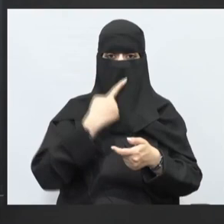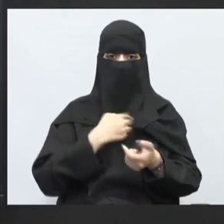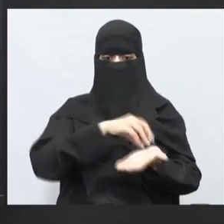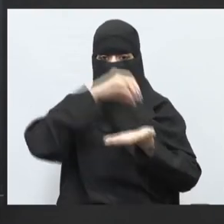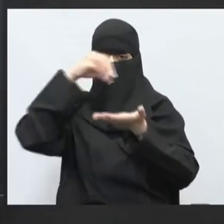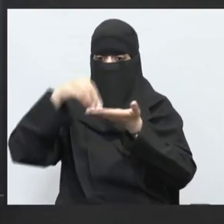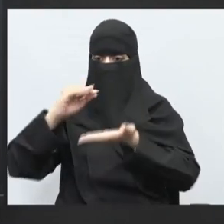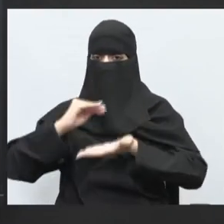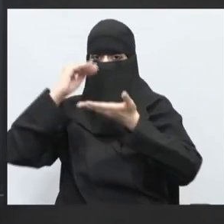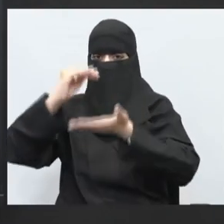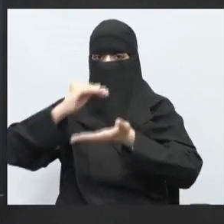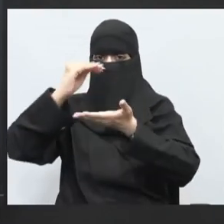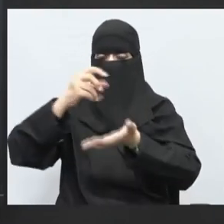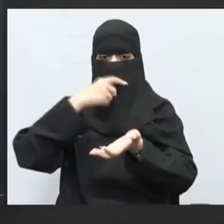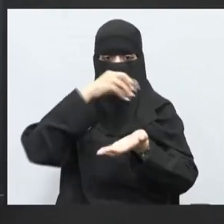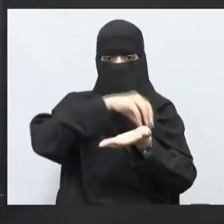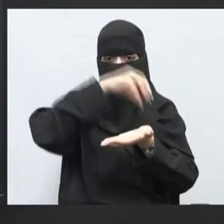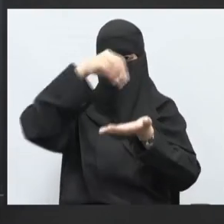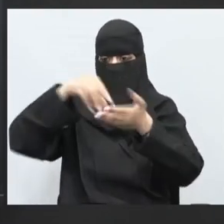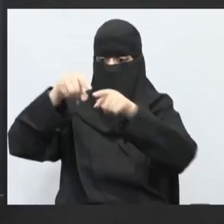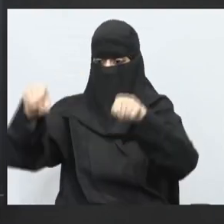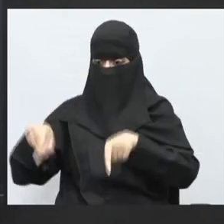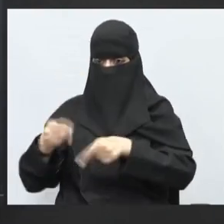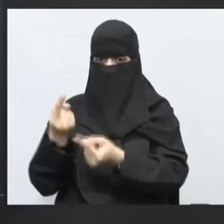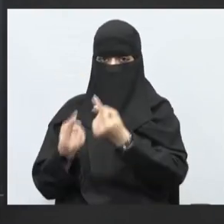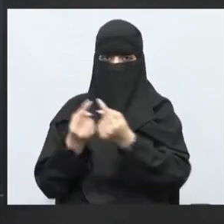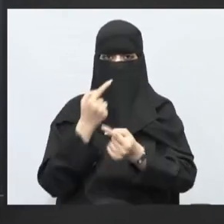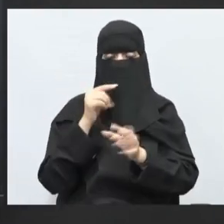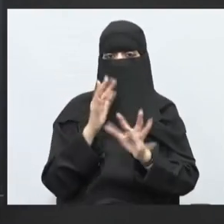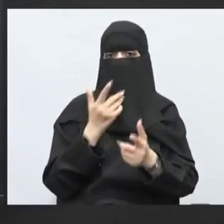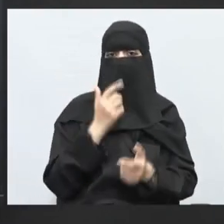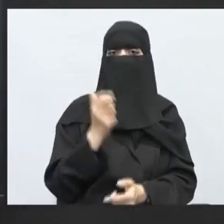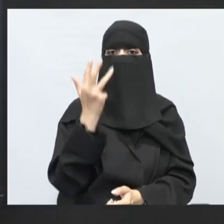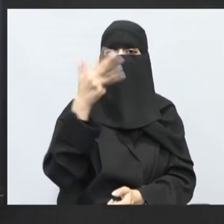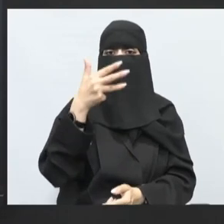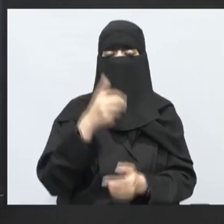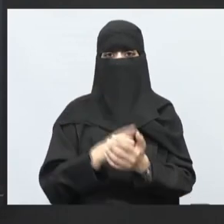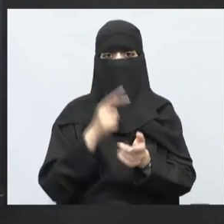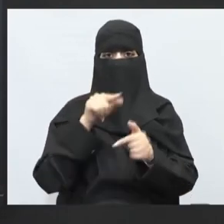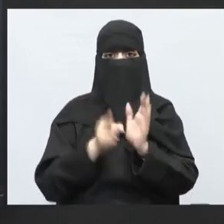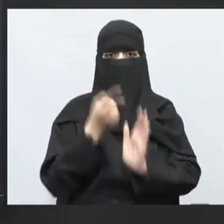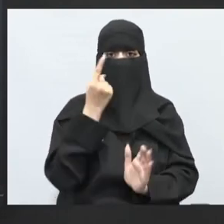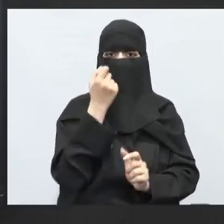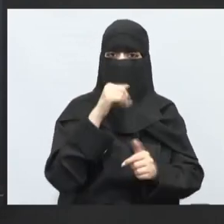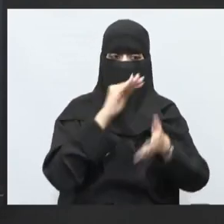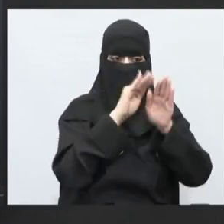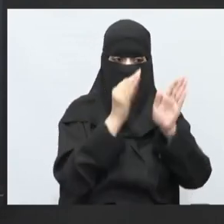مثلا مزرعته كلفته الآن كما تشاهدونه على الشاشة تسعون ريال طيب القفص الواحد